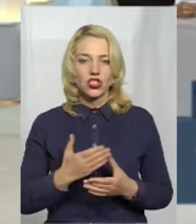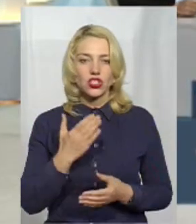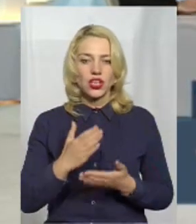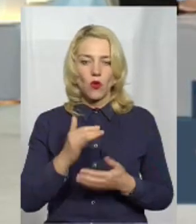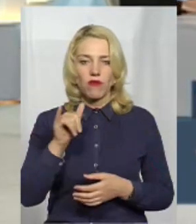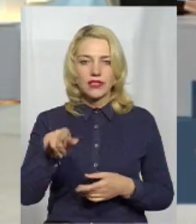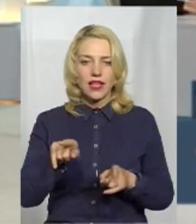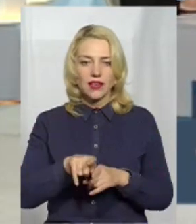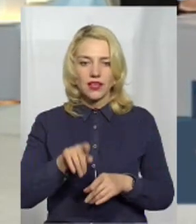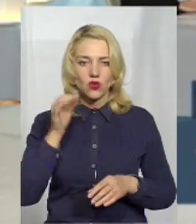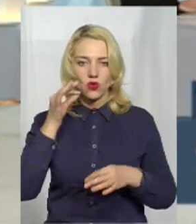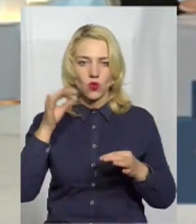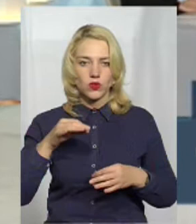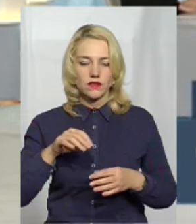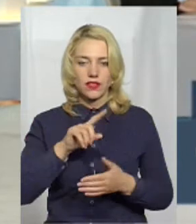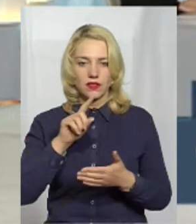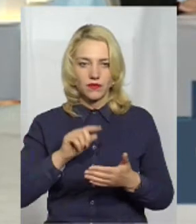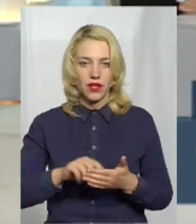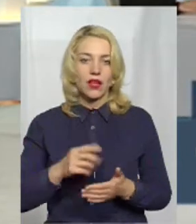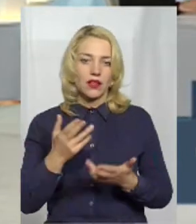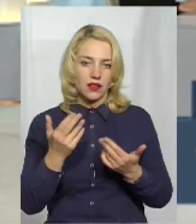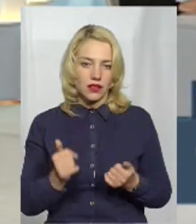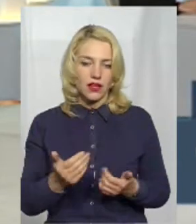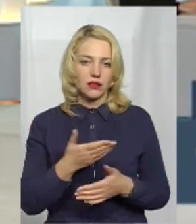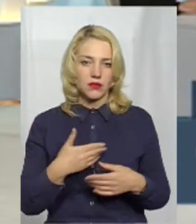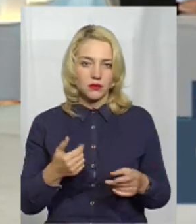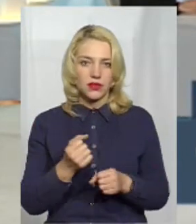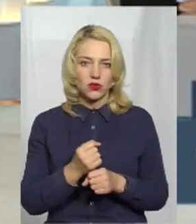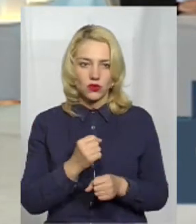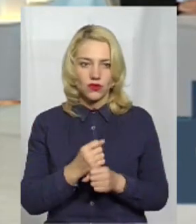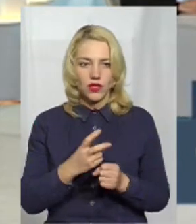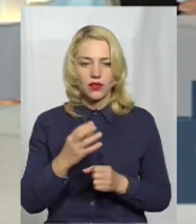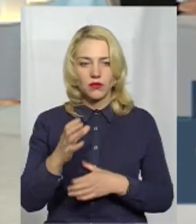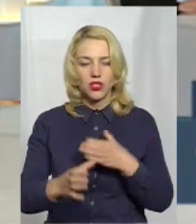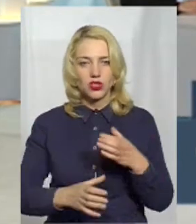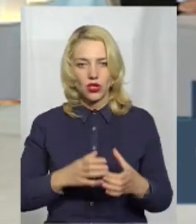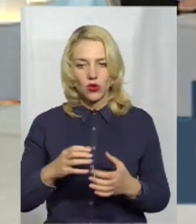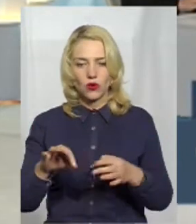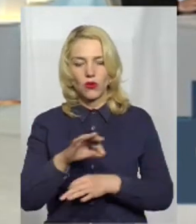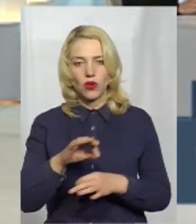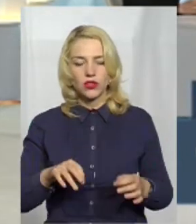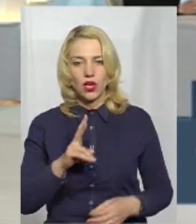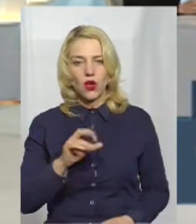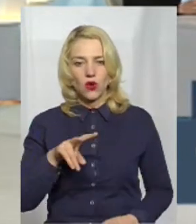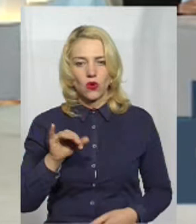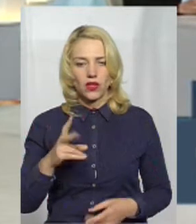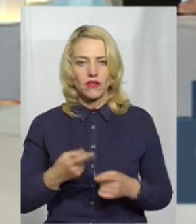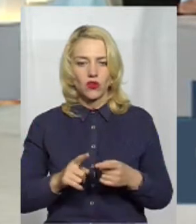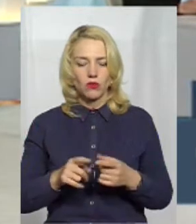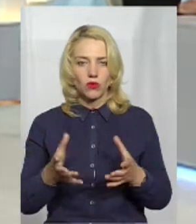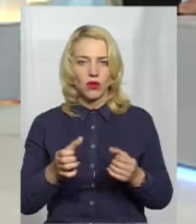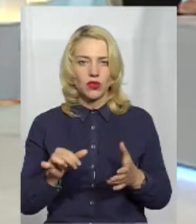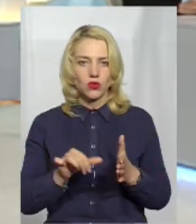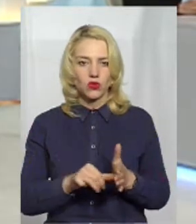є такий досвід. Ми протягом трьох років працювали в міжнародному проєкті КЛІН. Такий був. В ньому брало участь